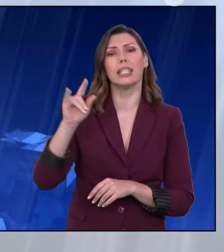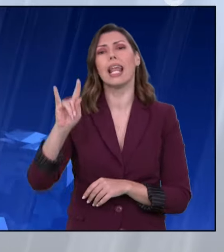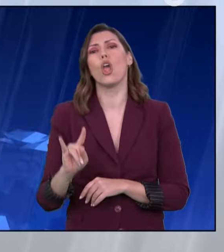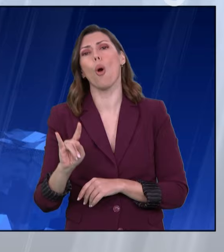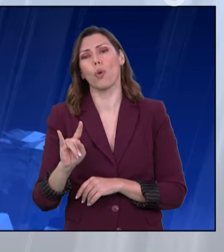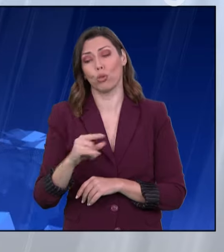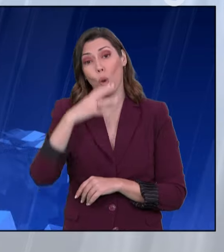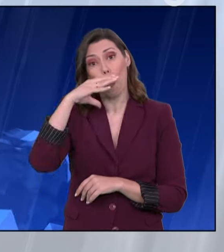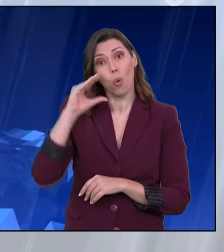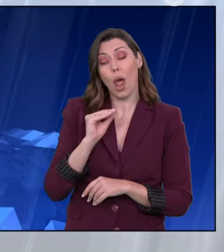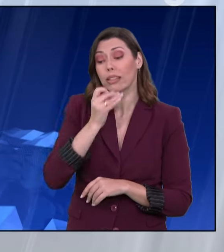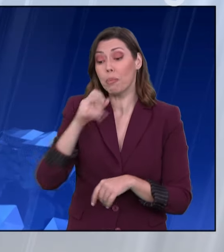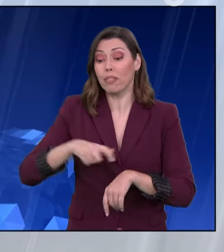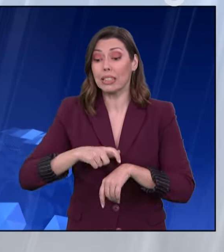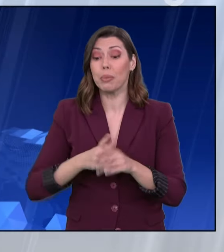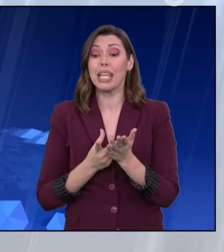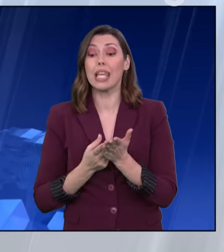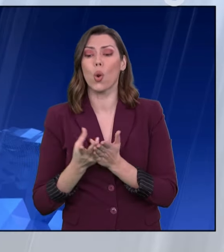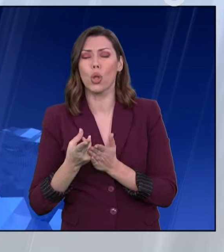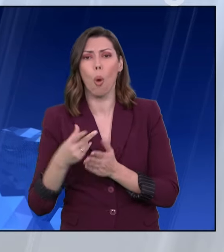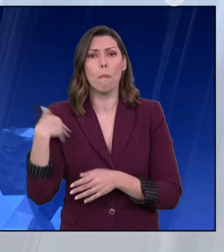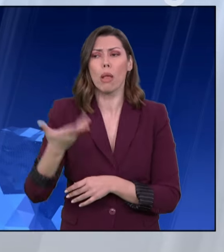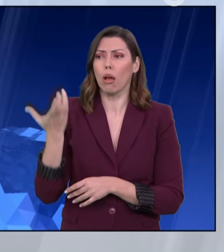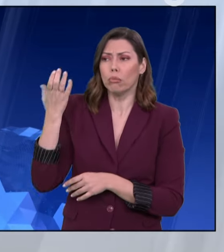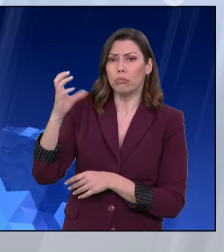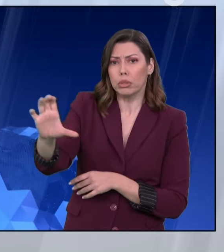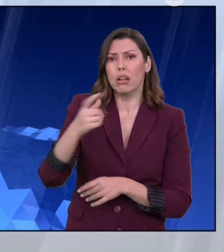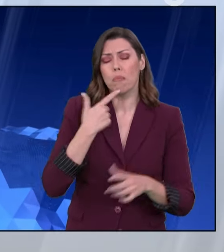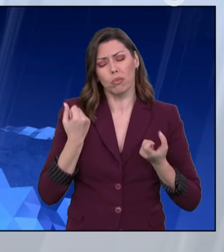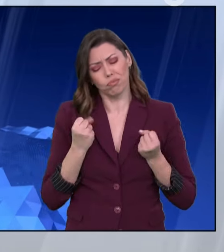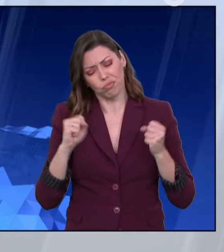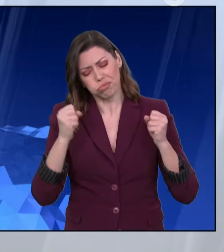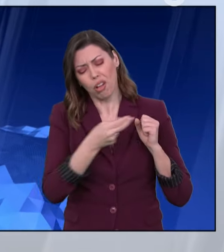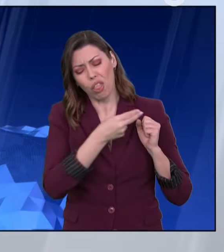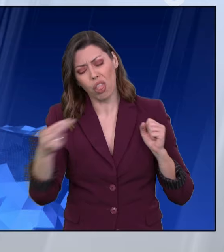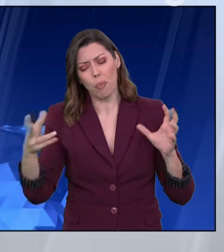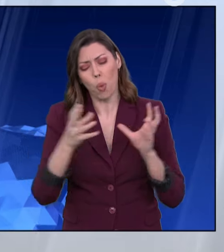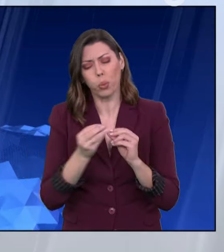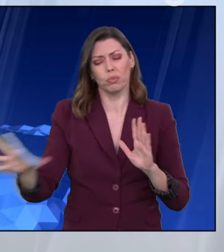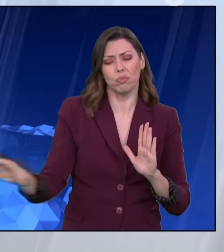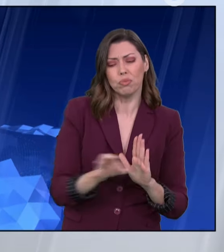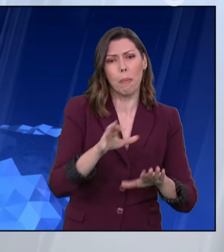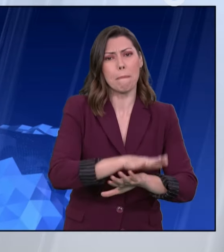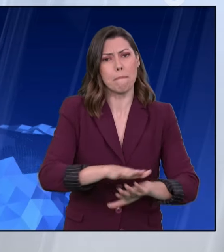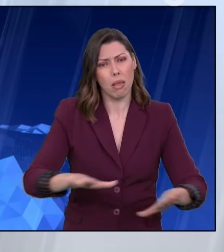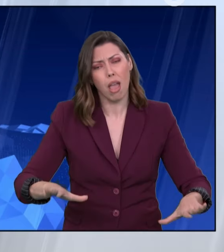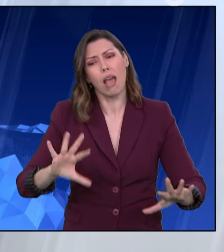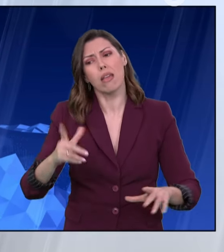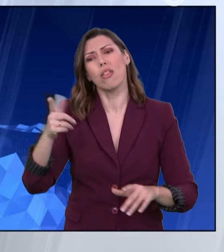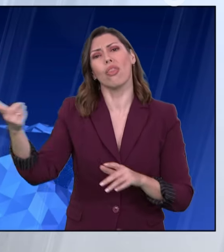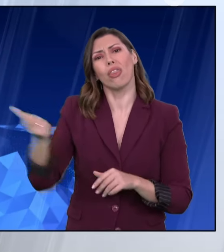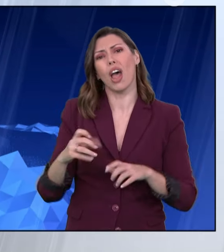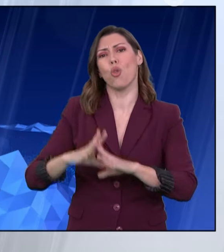δήλωσε πως βρίσκεται σε χειρουργείο. Ενώ στη συνέχιση ανάρτηση του ανέφερε πως είχε ενστάσεις για την τεκνοθεσία και την παρενθετική ίση. Σε ένα νομοσχέδιο που δεκάδες βουλευτές